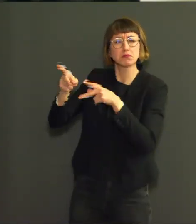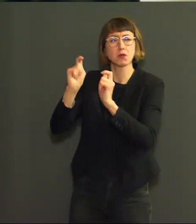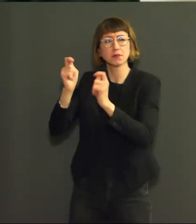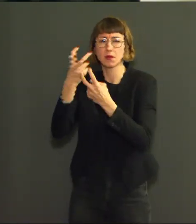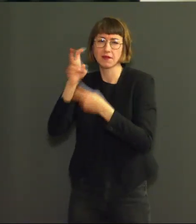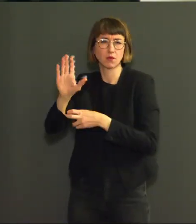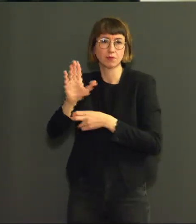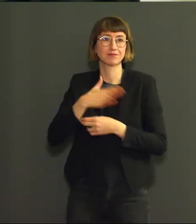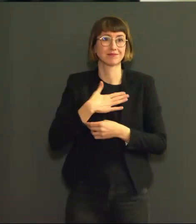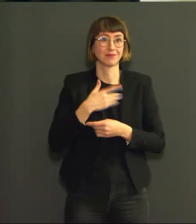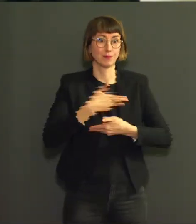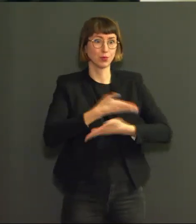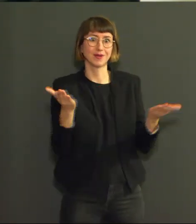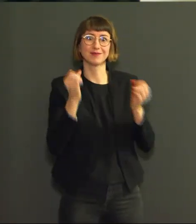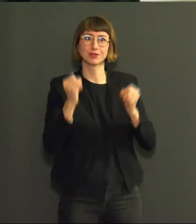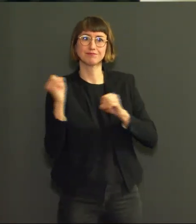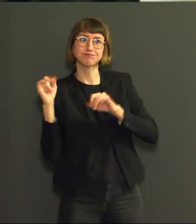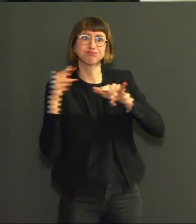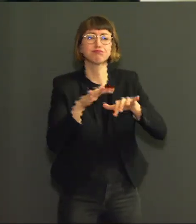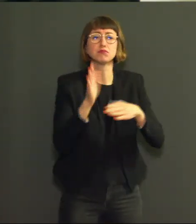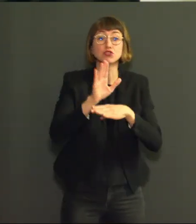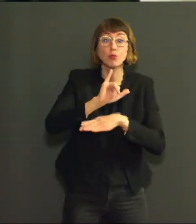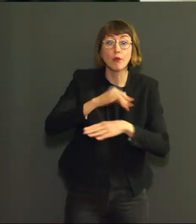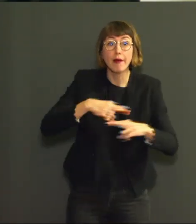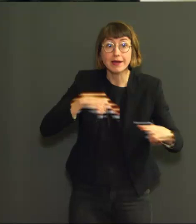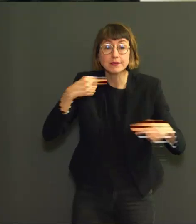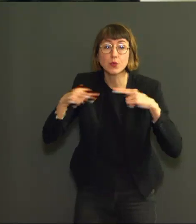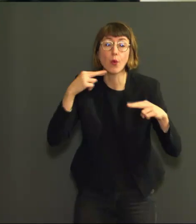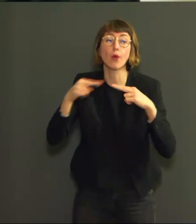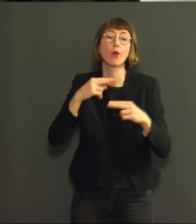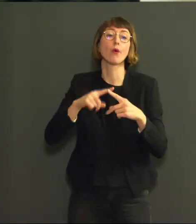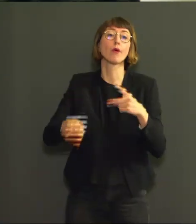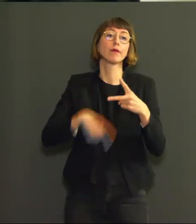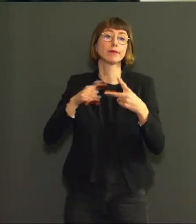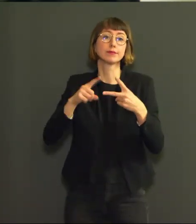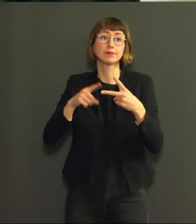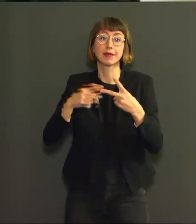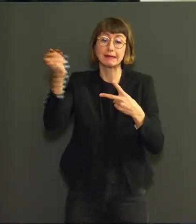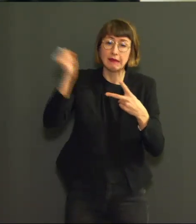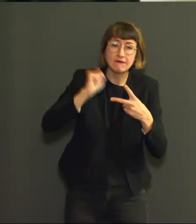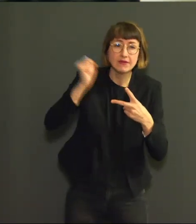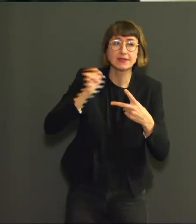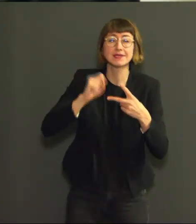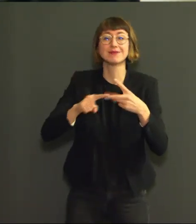au public, comme par exemple les restaurants, les cafés, les musées, les salles de sport, etc.